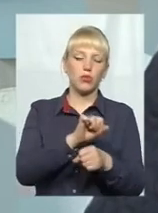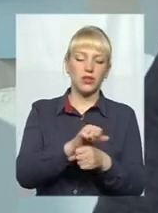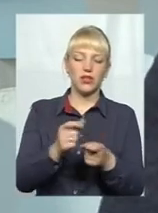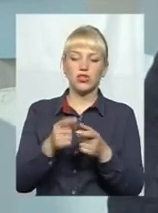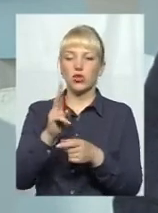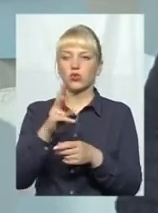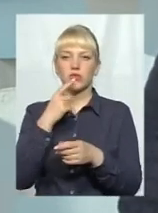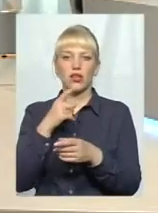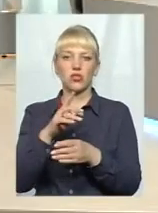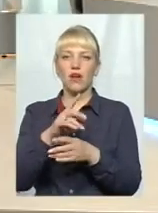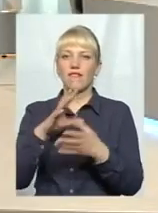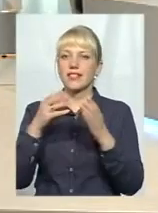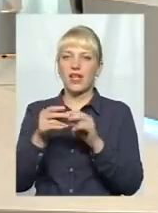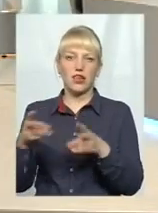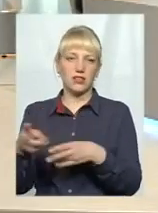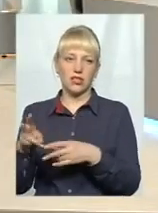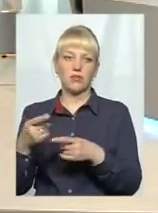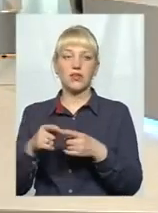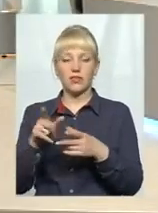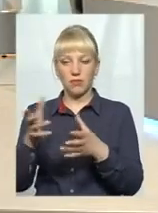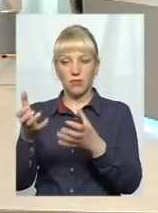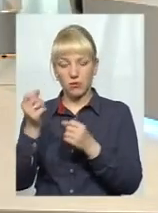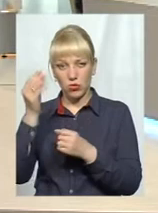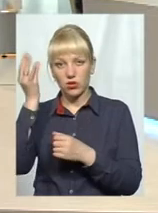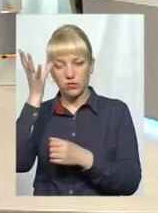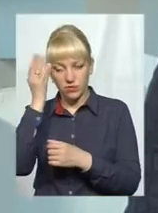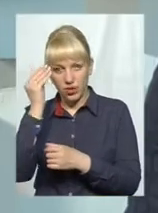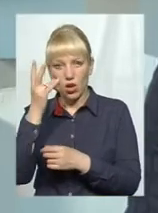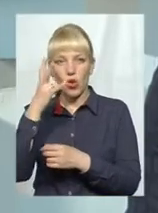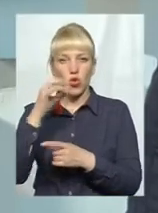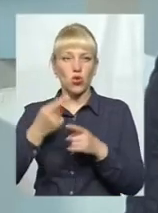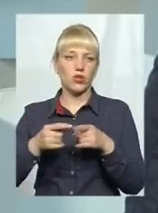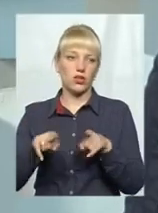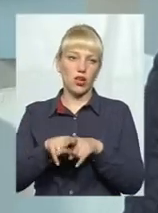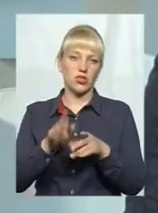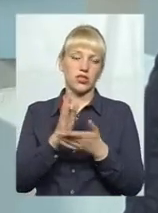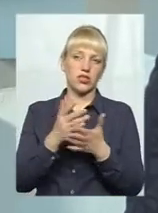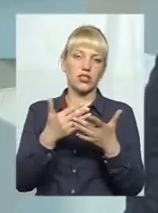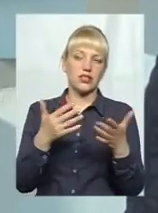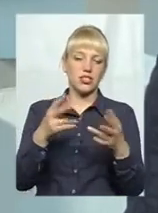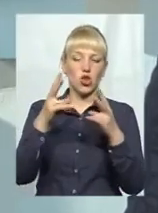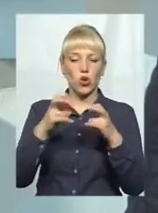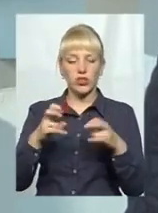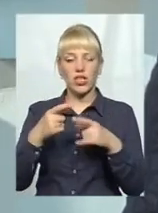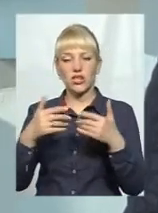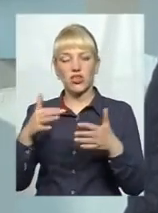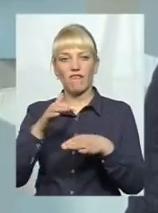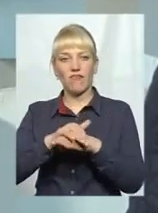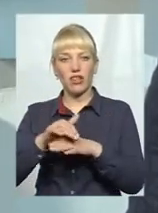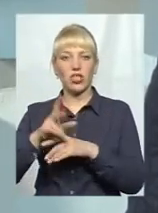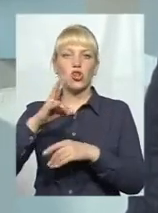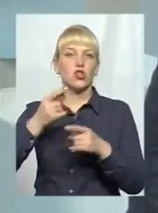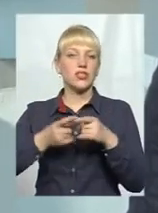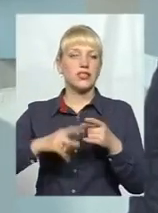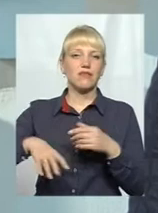ну прийметься довідома ця інформація, але буде також інші якісь дослідження, інші факти. Але